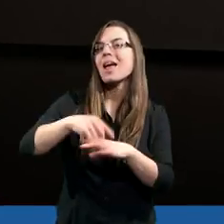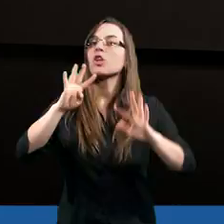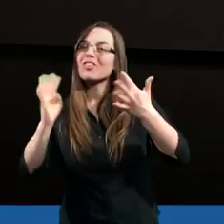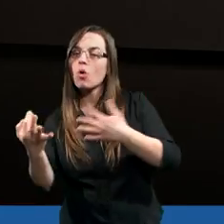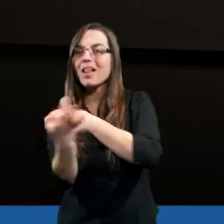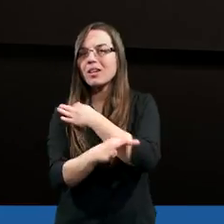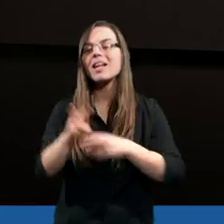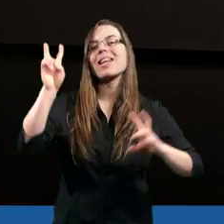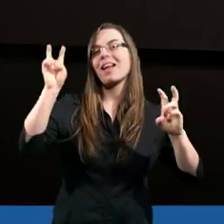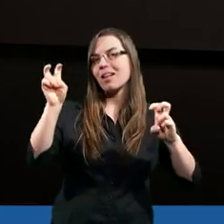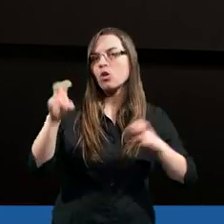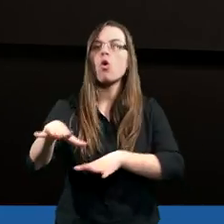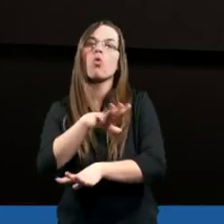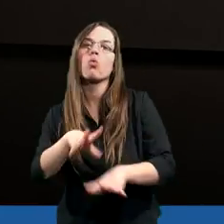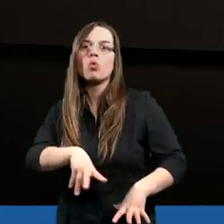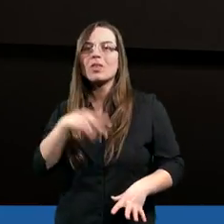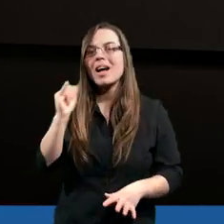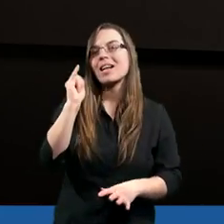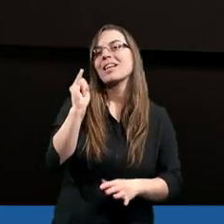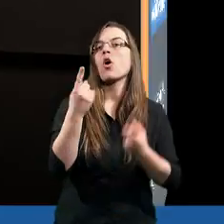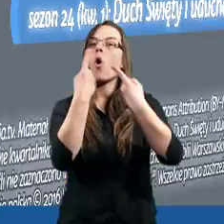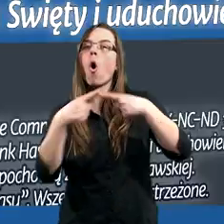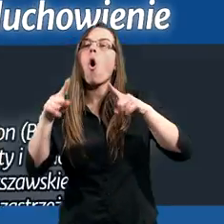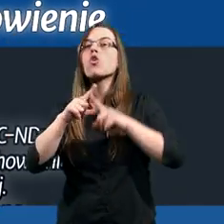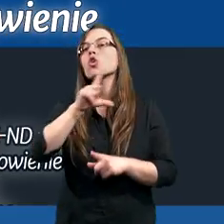zatytułowane Duch Święty i Kościół.